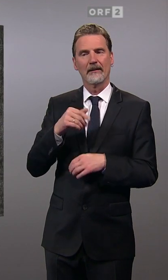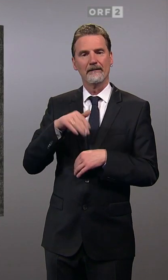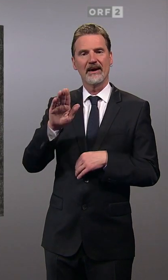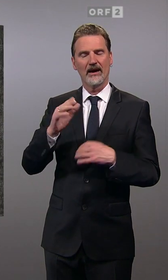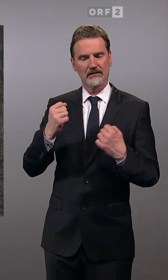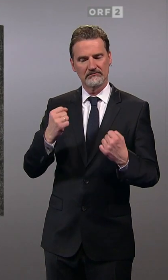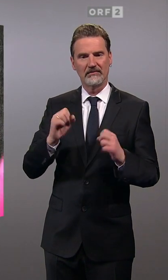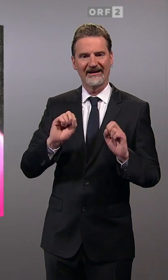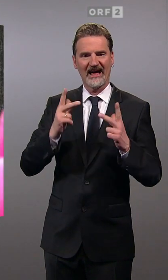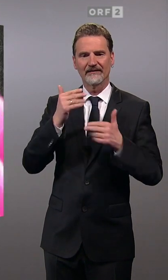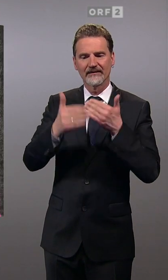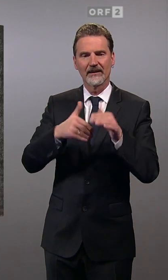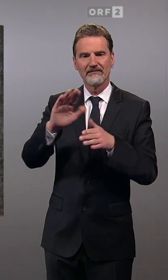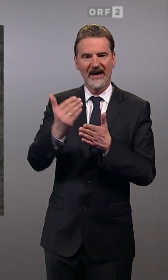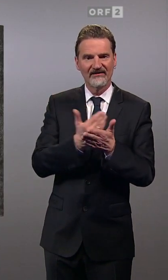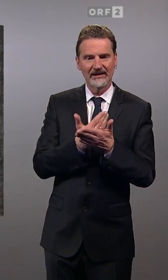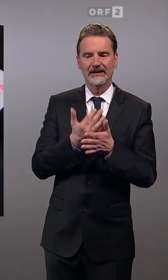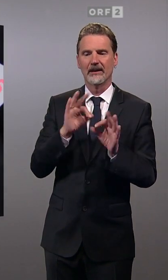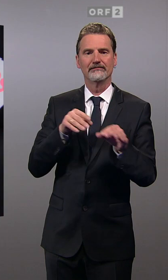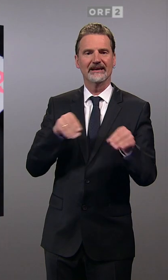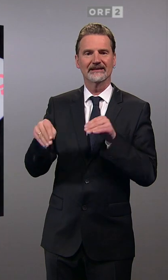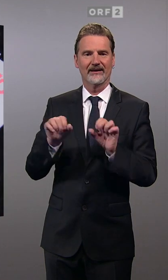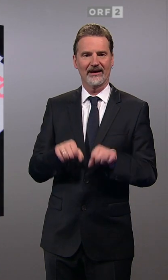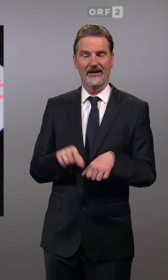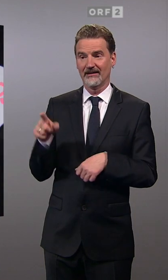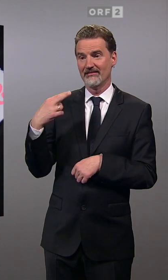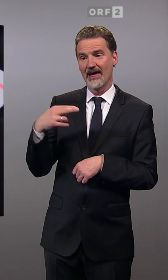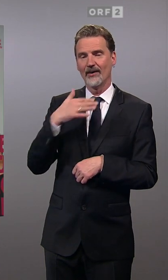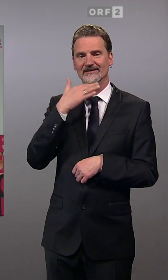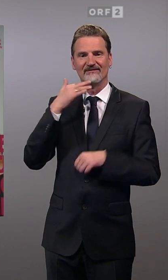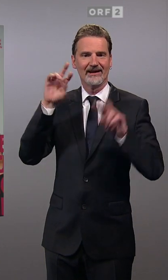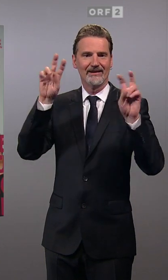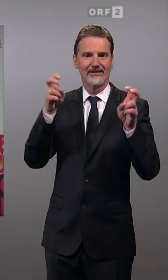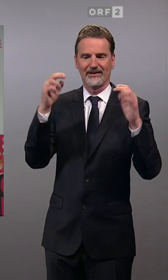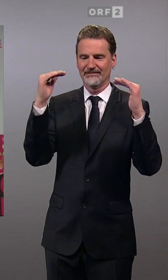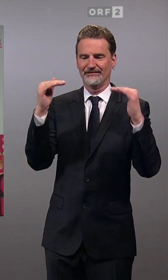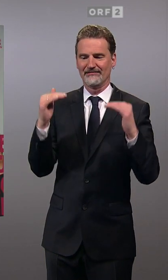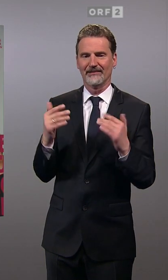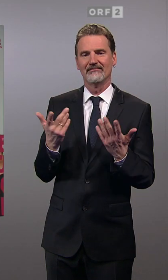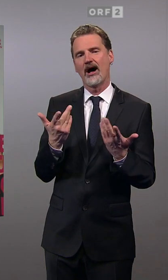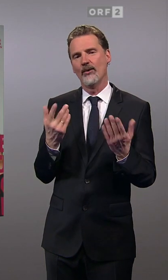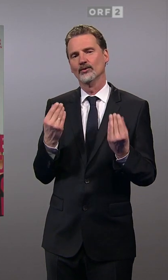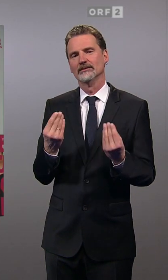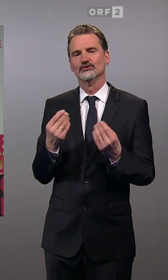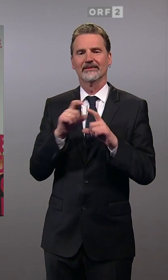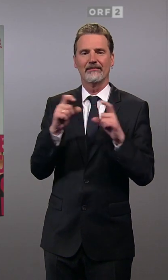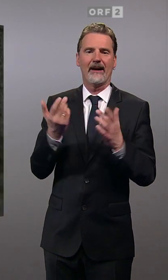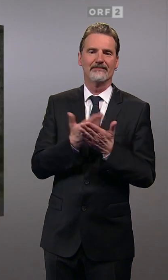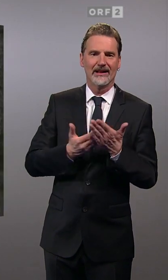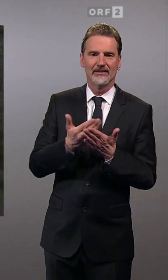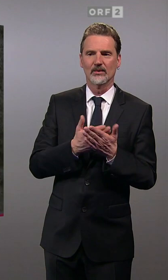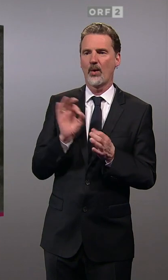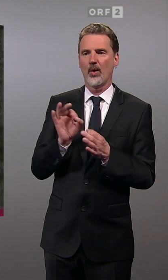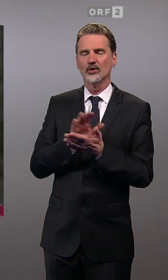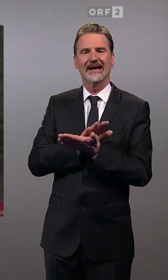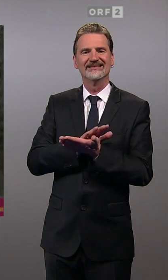besser Auskommen. Die Neos setzen auf knackige Slogans und auf ihre klassischen Themen. Bildung oder saubere Politik. Für gläserne